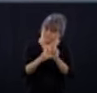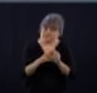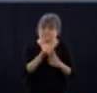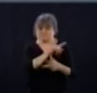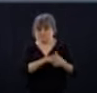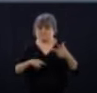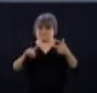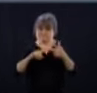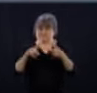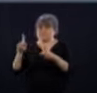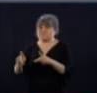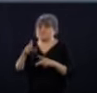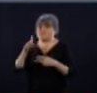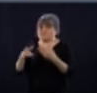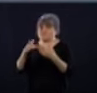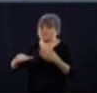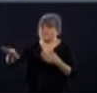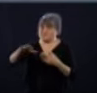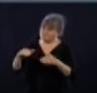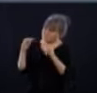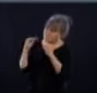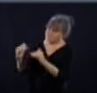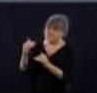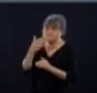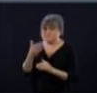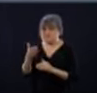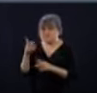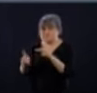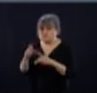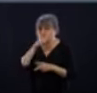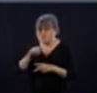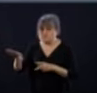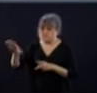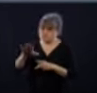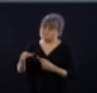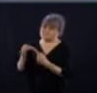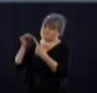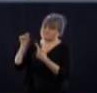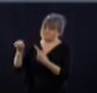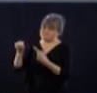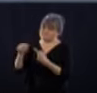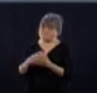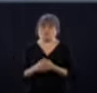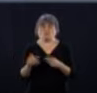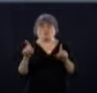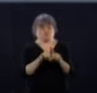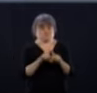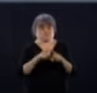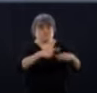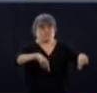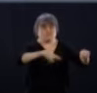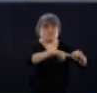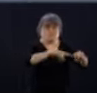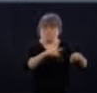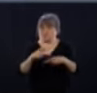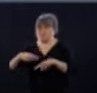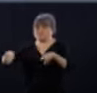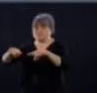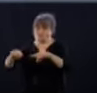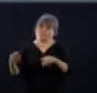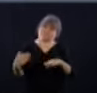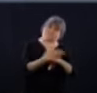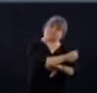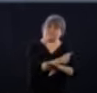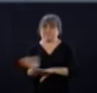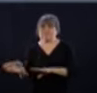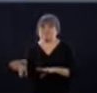notamment nos aînés. Il faut aussi continuer d'éviter, je l'ai dit, les déplacements superflus d'une région à l'autre et il faut éviter de